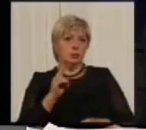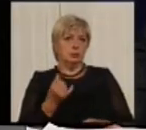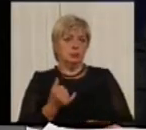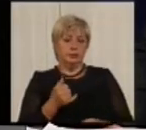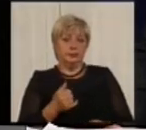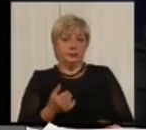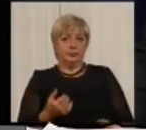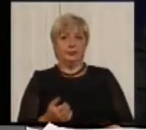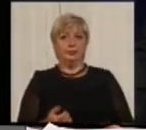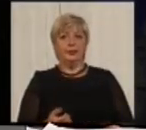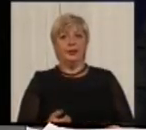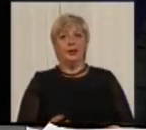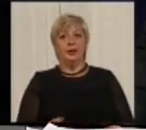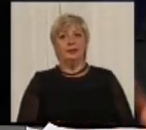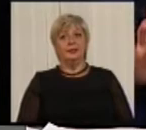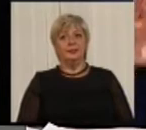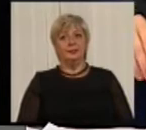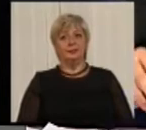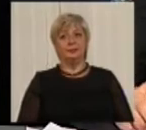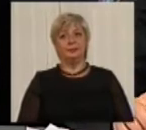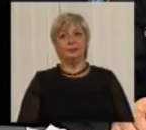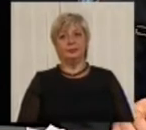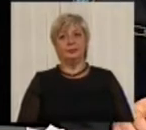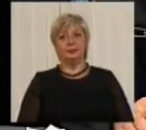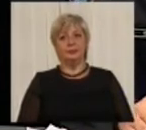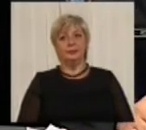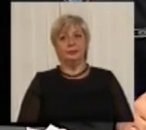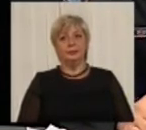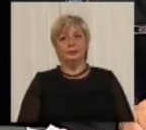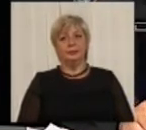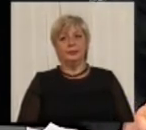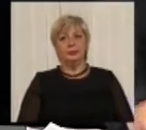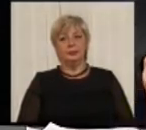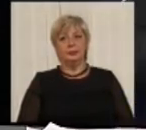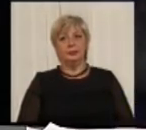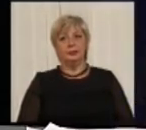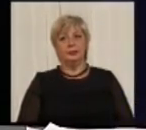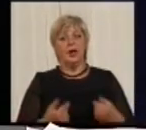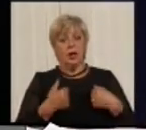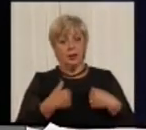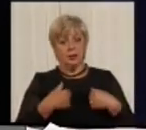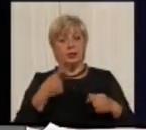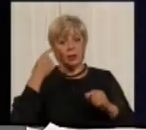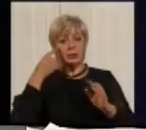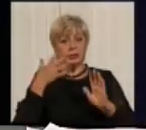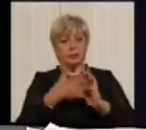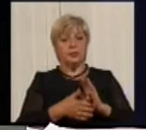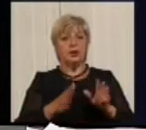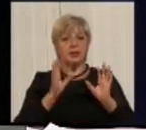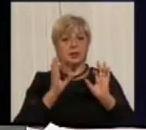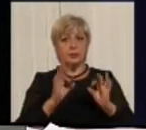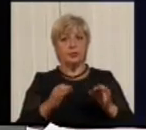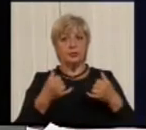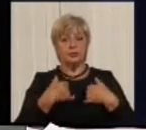У нас таке питання. понял. Вибачте, на російський трішки перейшов. Я розумію. Але, насправді, у нас